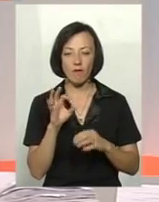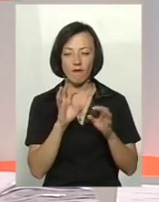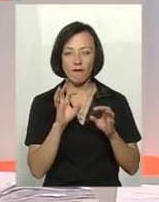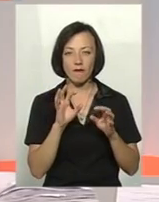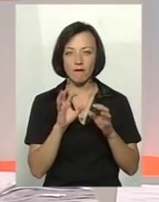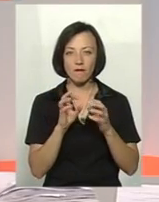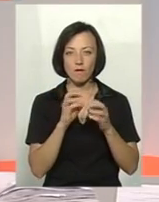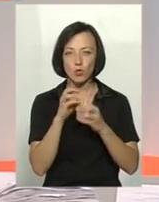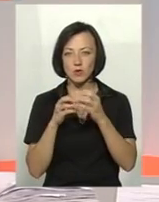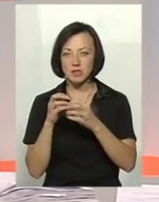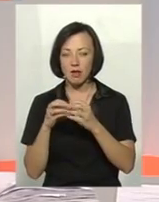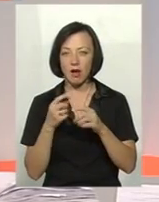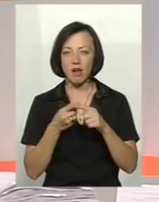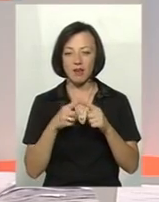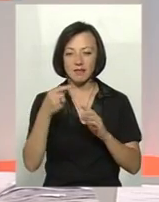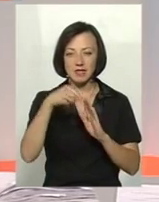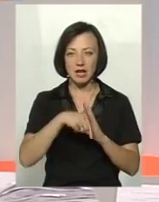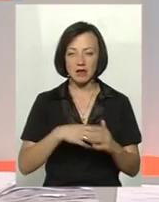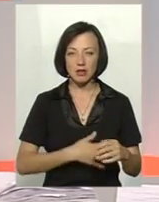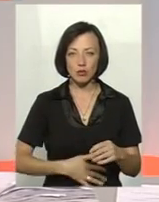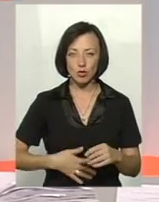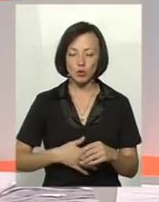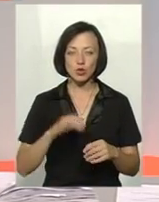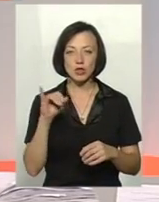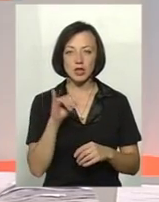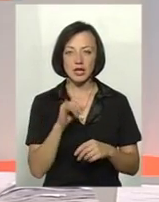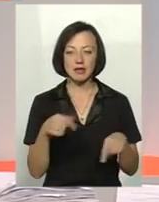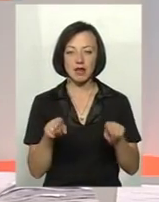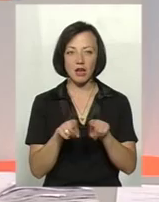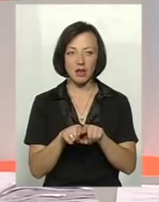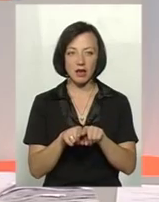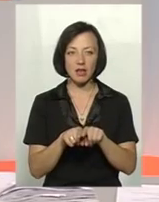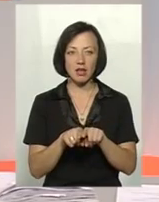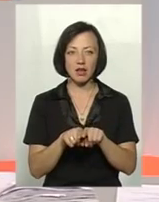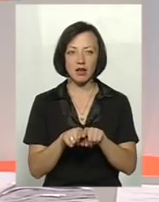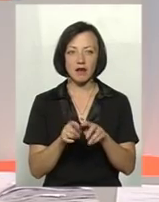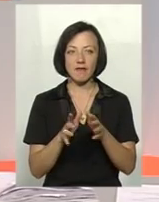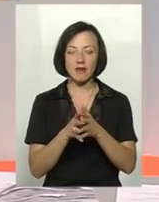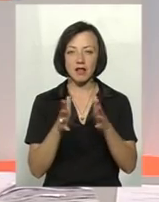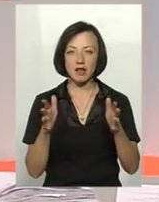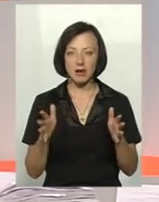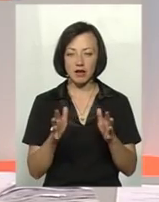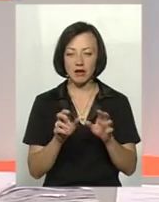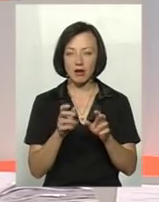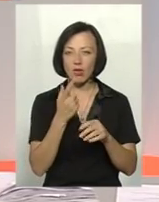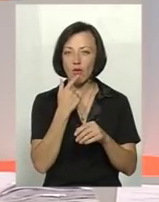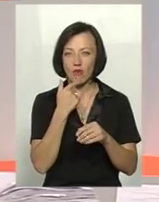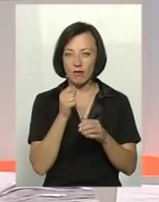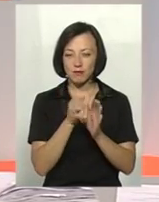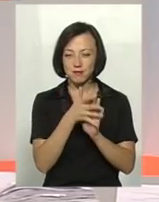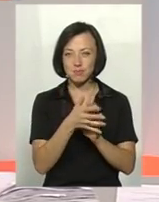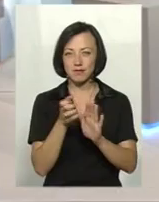середині брюшної порожнини. І от таке велике випотівання крові, оце повинно насторожити